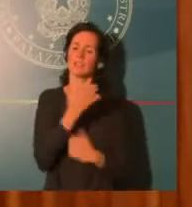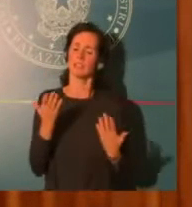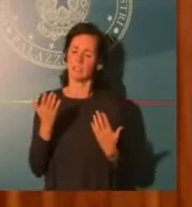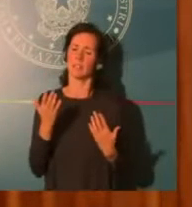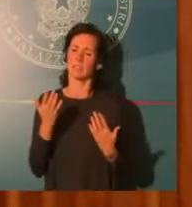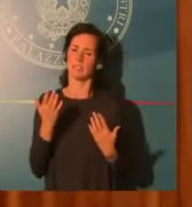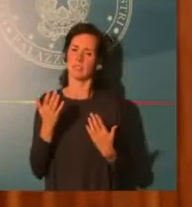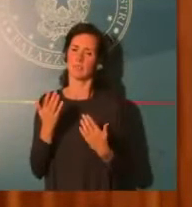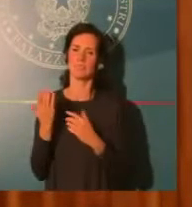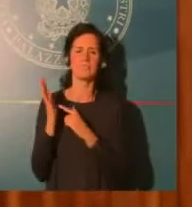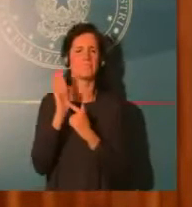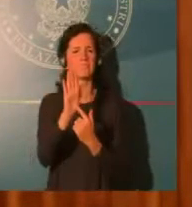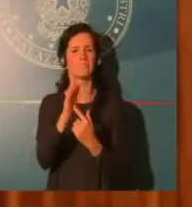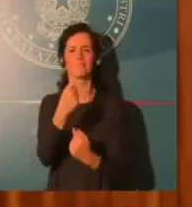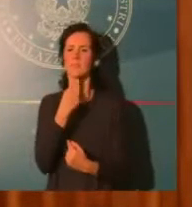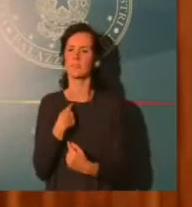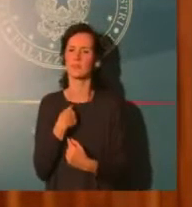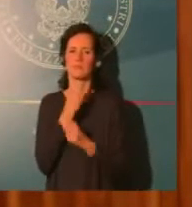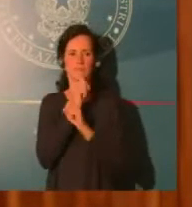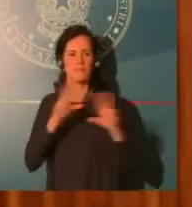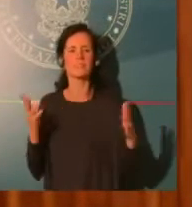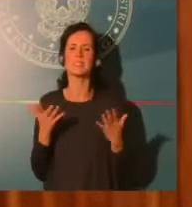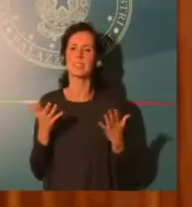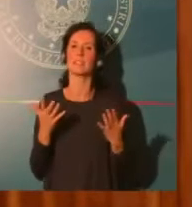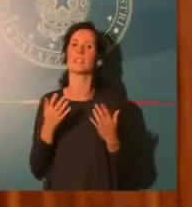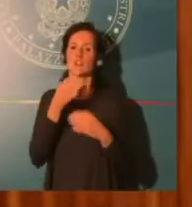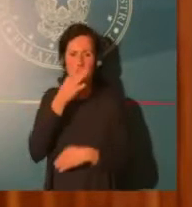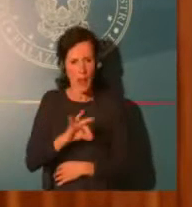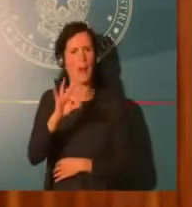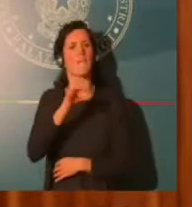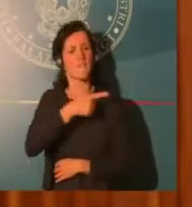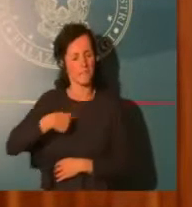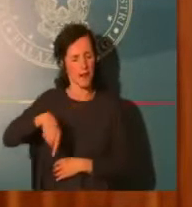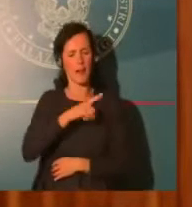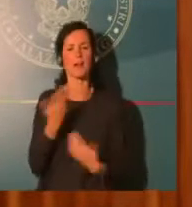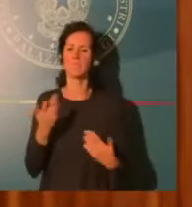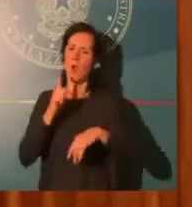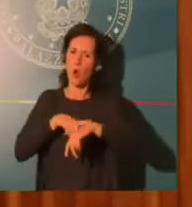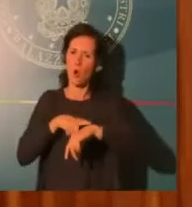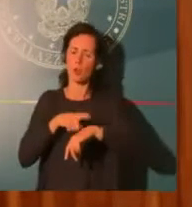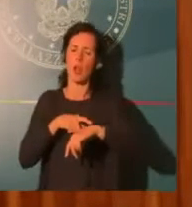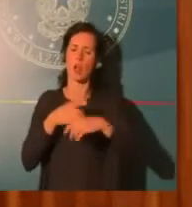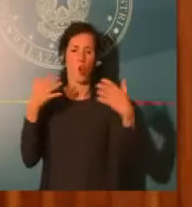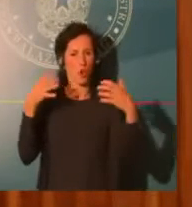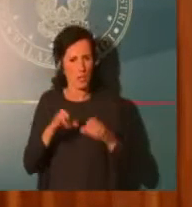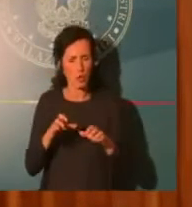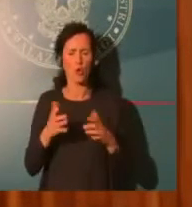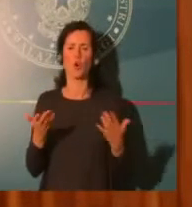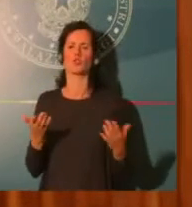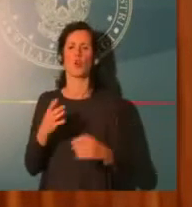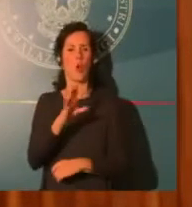ridotto, avremo qualche cliente in meno, ma cerchiamo di reinventarci. Ma voglio ringraziare anche quelli che sono andati in piazza per protestare contro